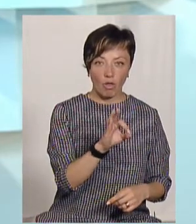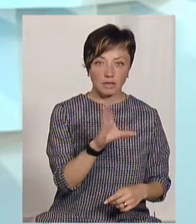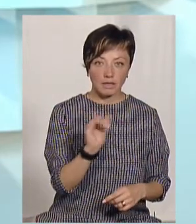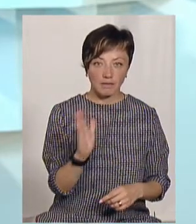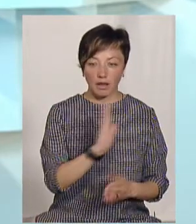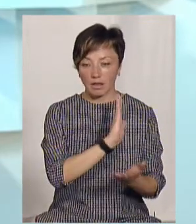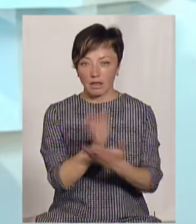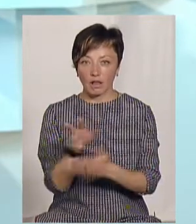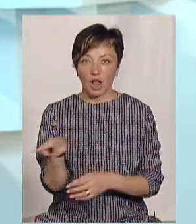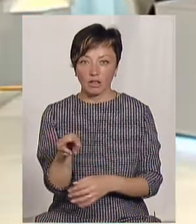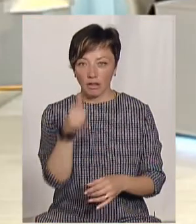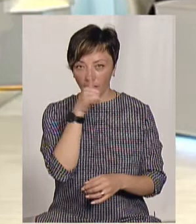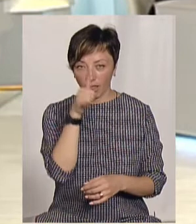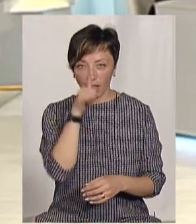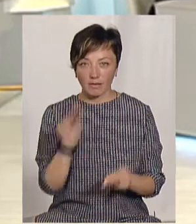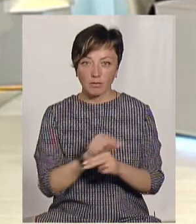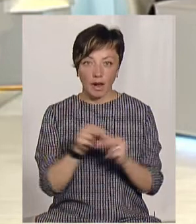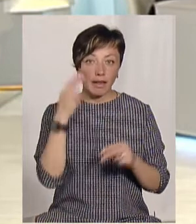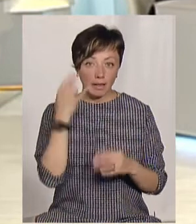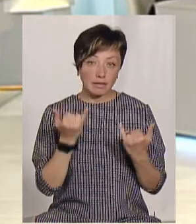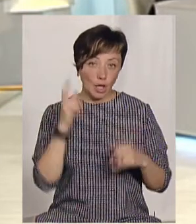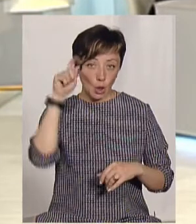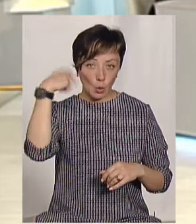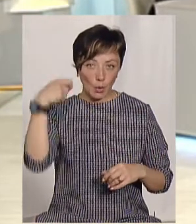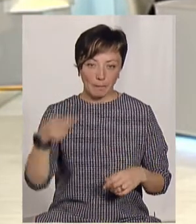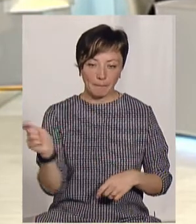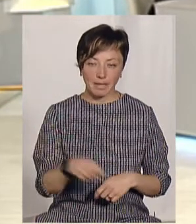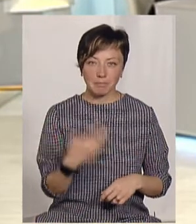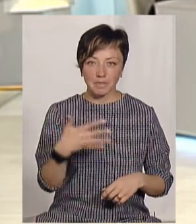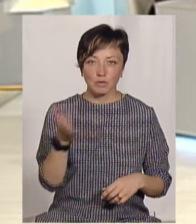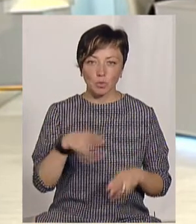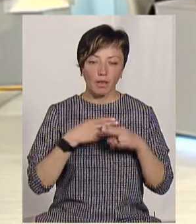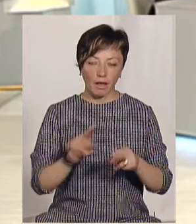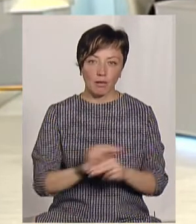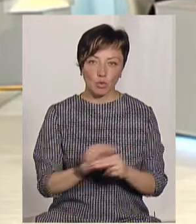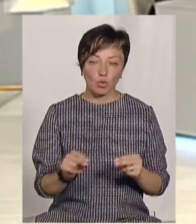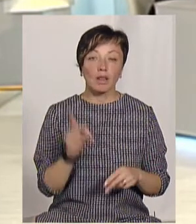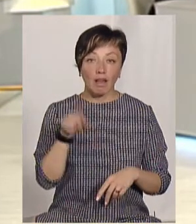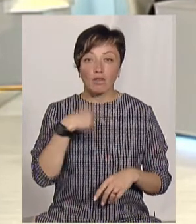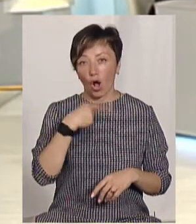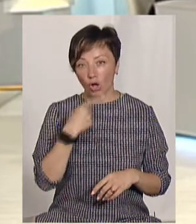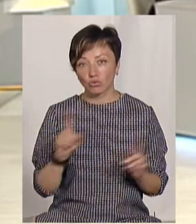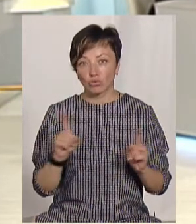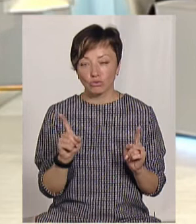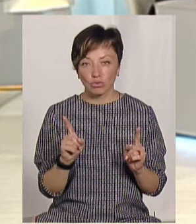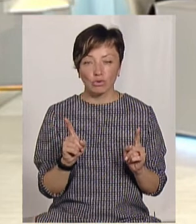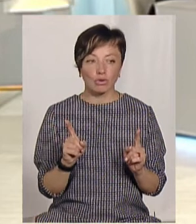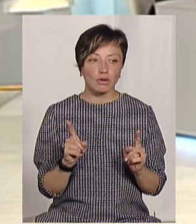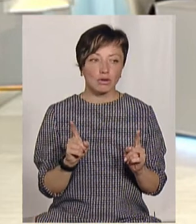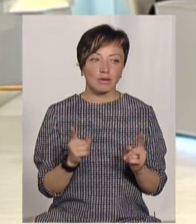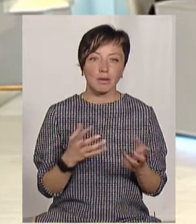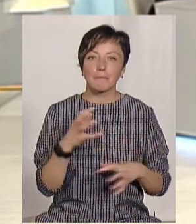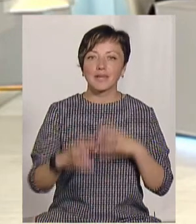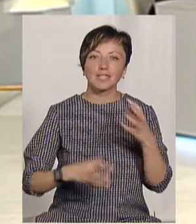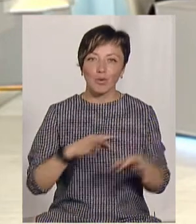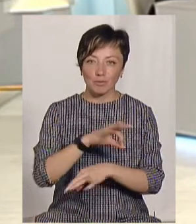які ніяк не можуть відремонтувати китайці. Але зараз вже приїхали 50 машин технік і ремонтують. І навіть вже кажуть найбільші скептики, що...